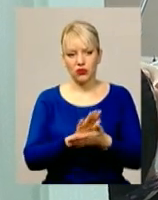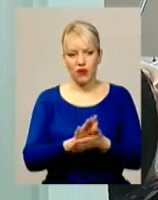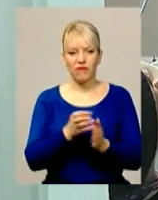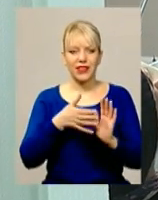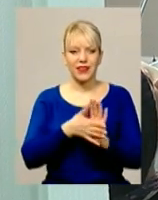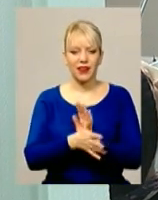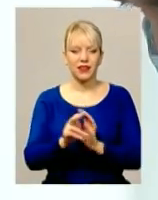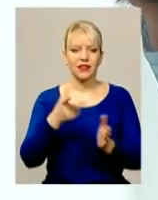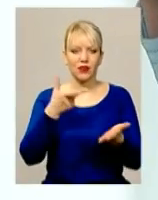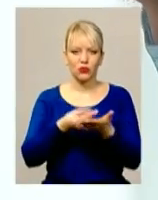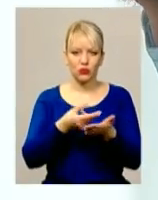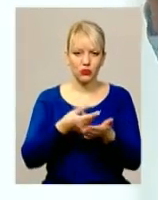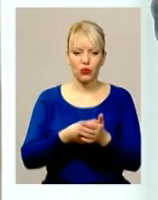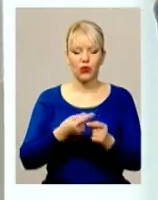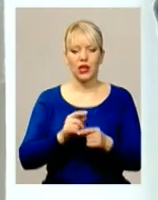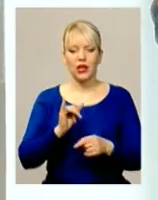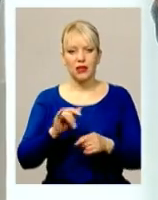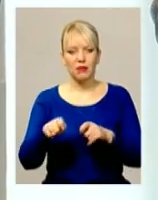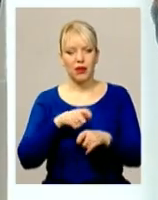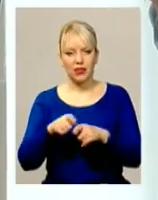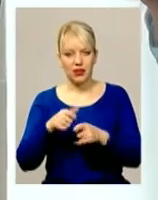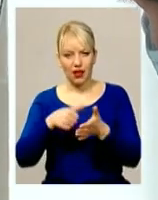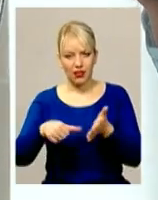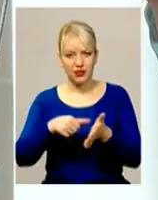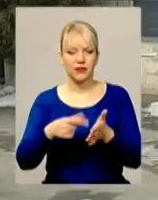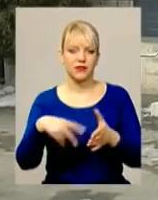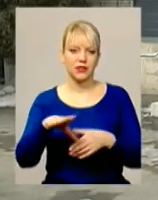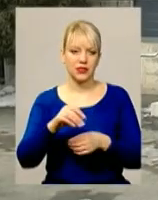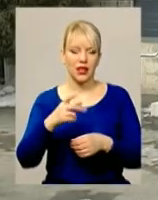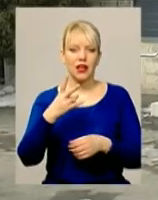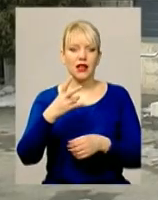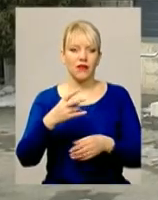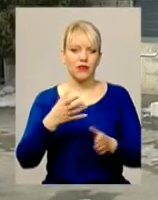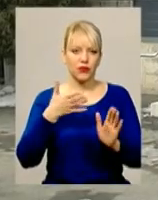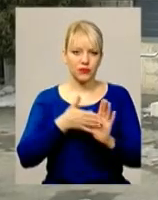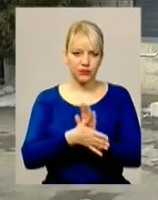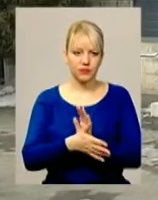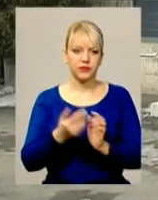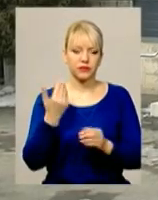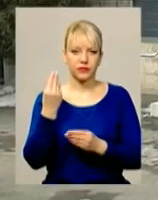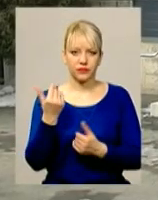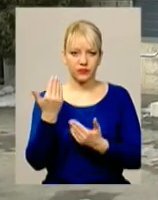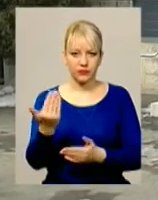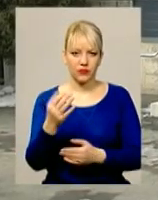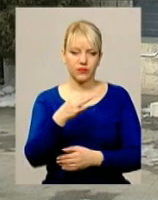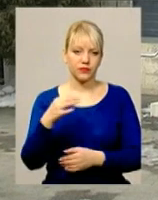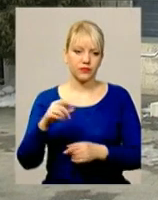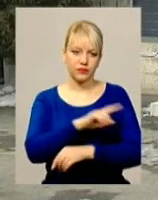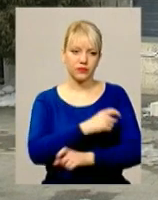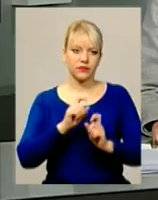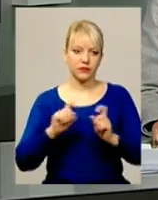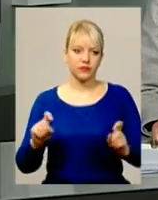та матеріали для пломбування обласна стомат поліклініка бере на себе. Вікторія Паламар, Володимир Паламар, Новини, Поділля, Центр.